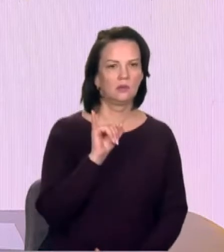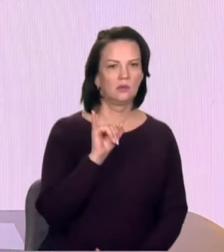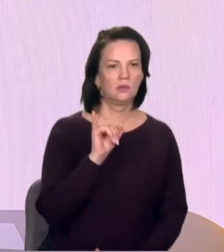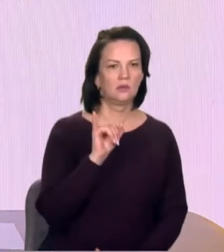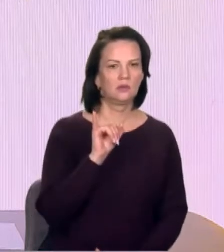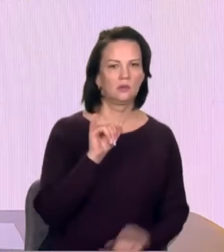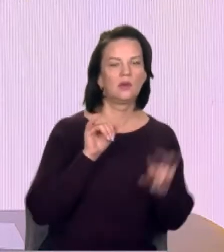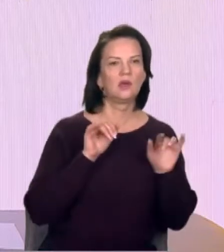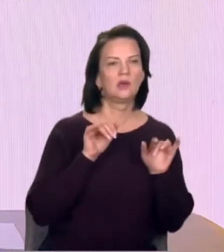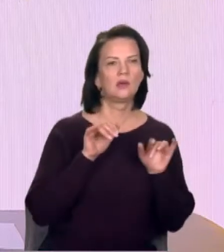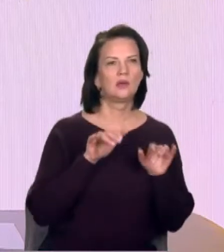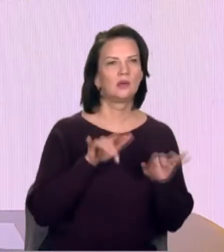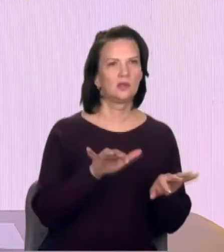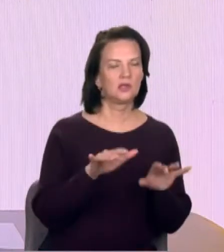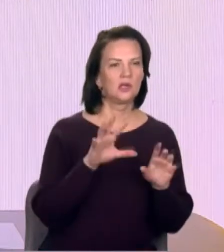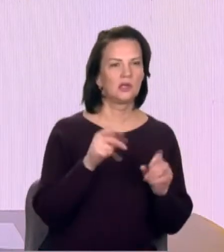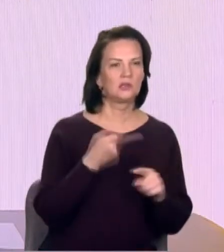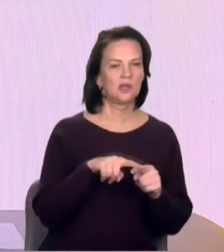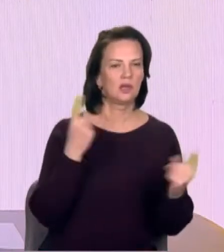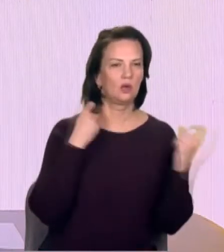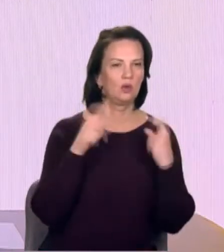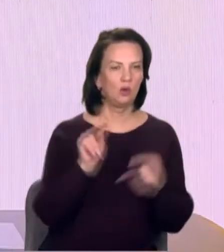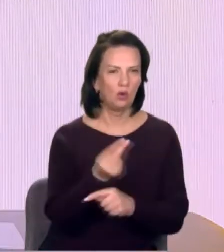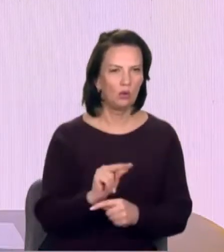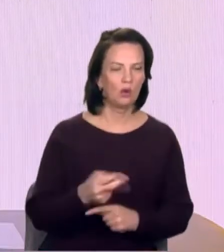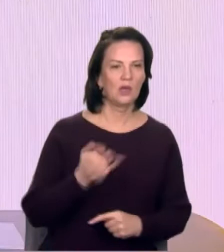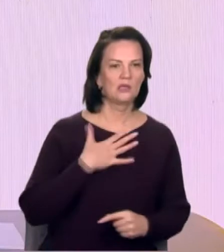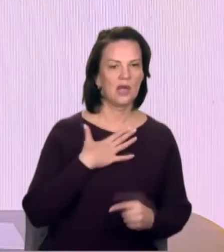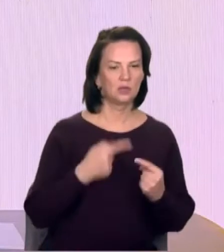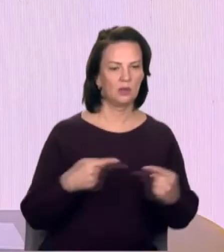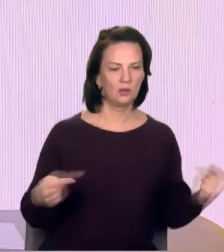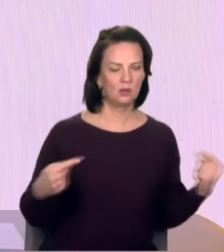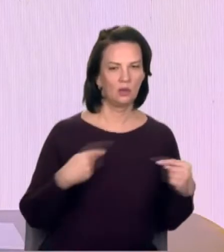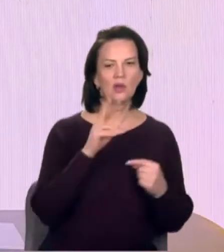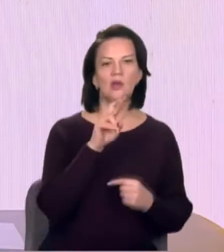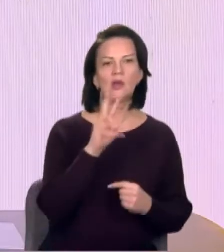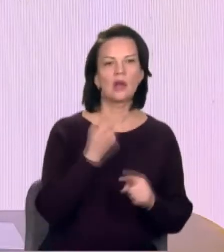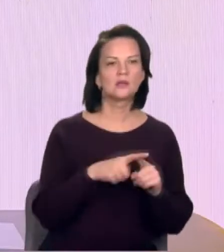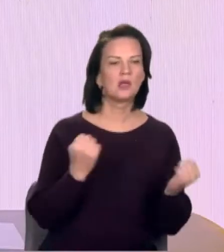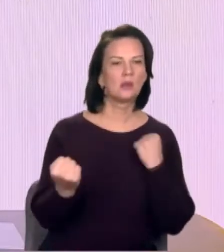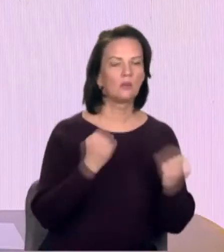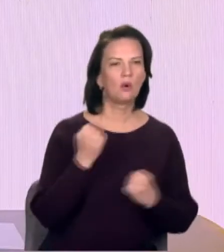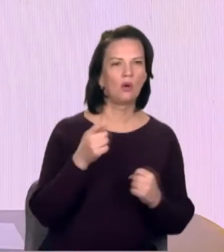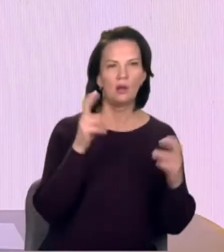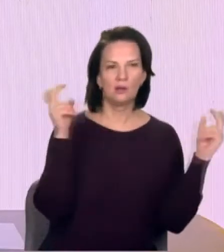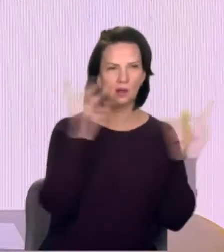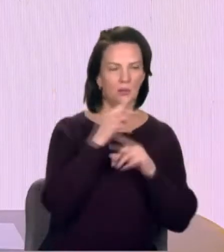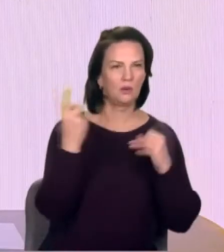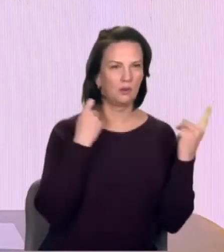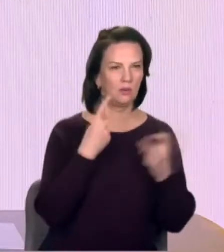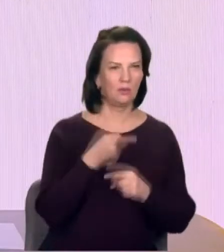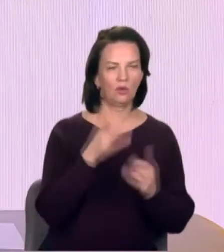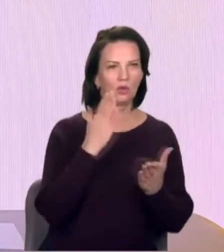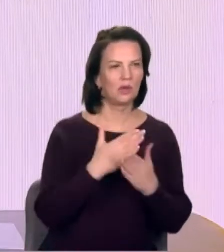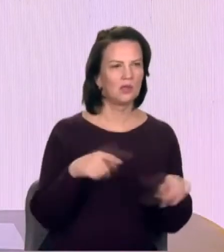і нам з нашими інструментами тяжче з ним боротися. Дезінформація, вона також є опортуністичною. Вона процвітає там, де є розкол.